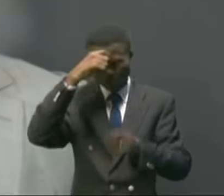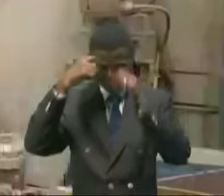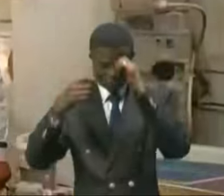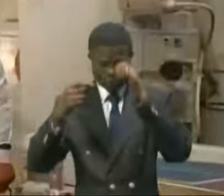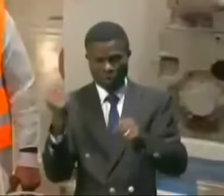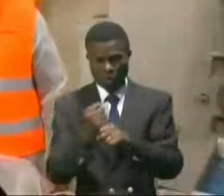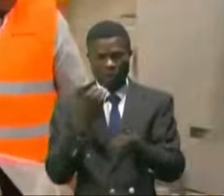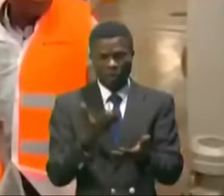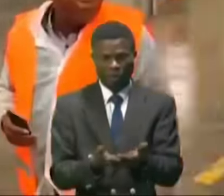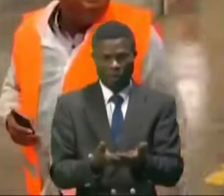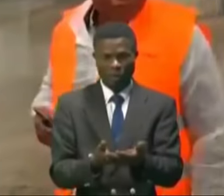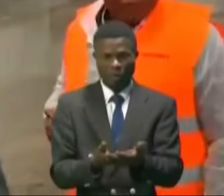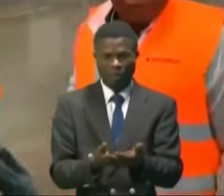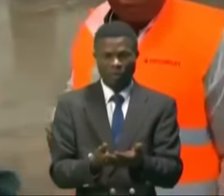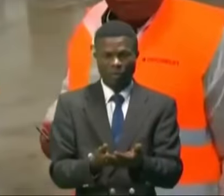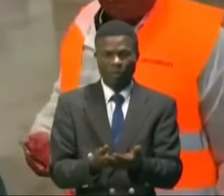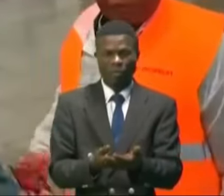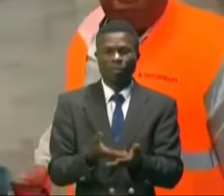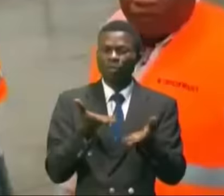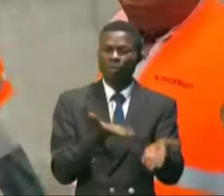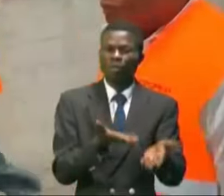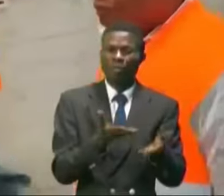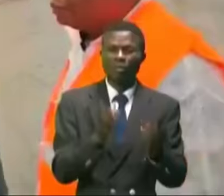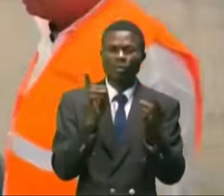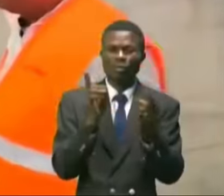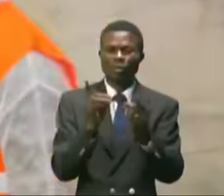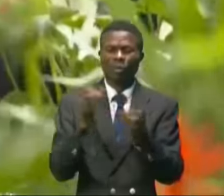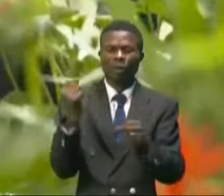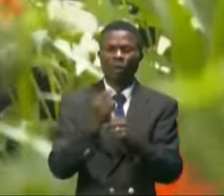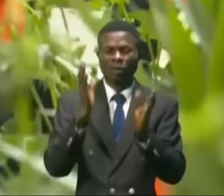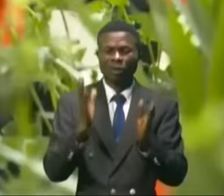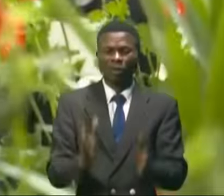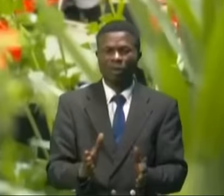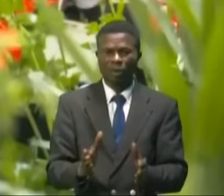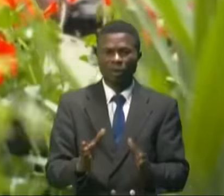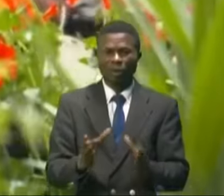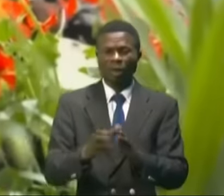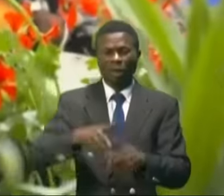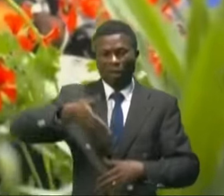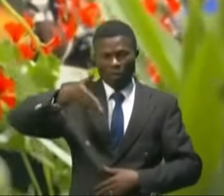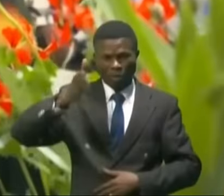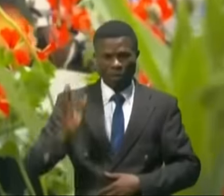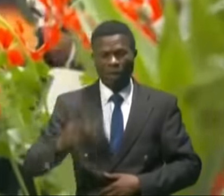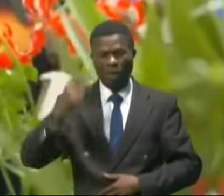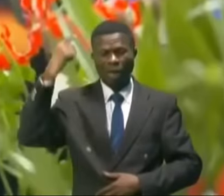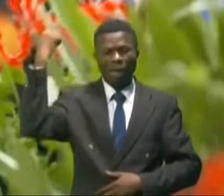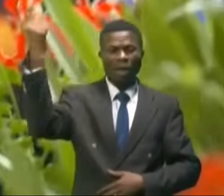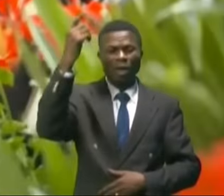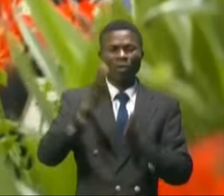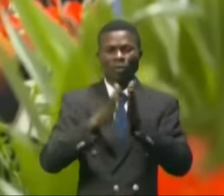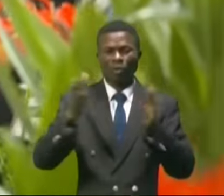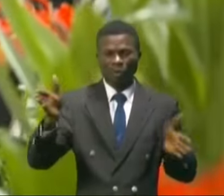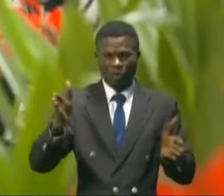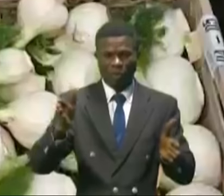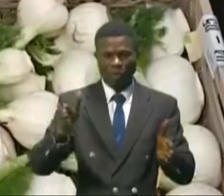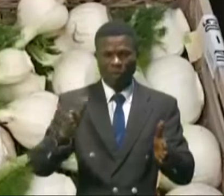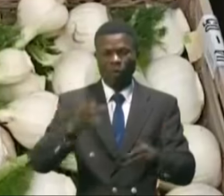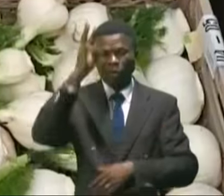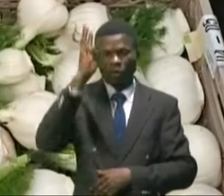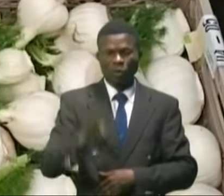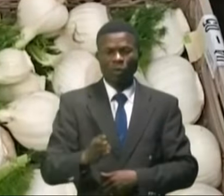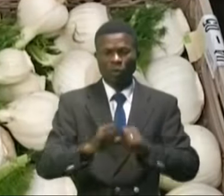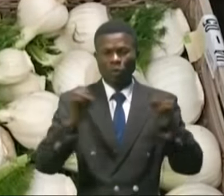travail. » Cette foire a donc facilité les rencontres professionnelles avec des experts du monde entier et reste 365